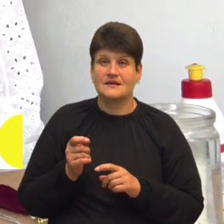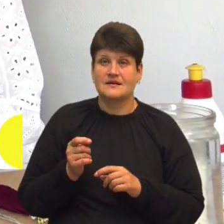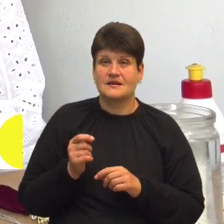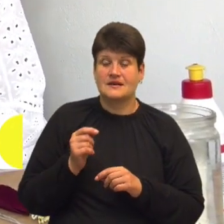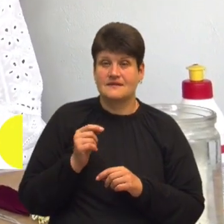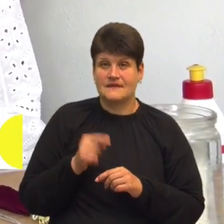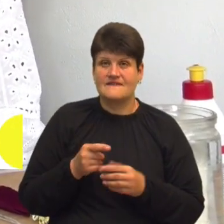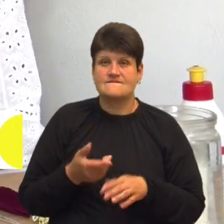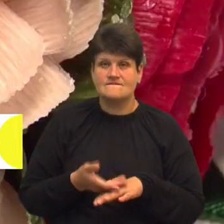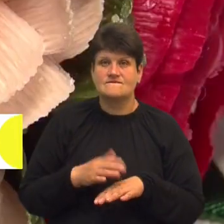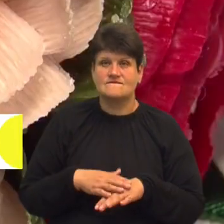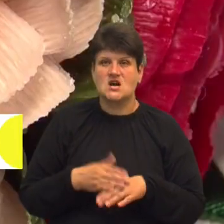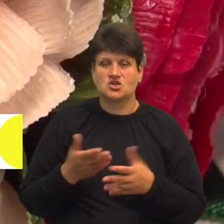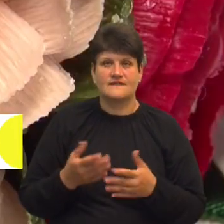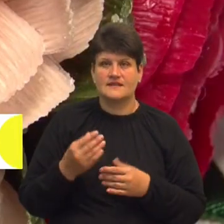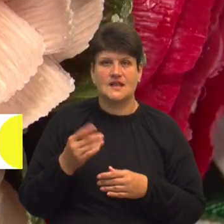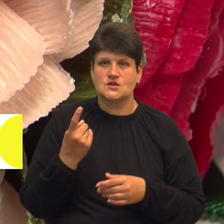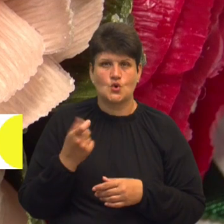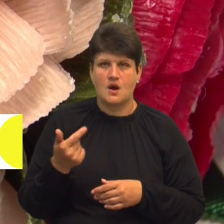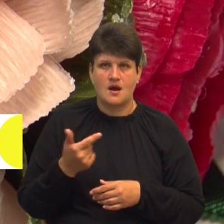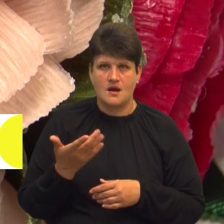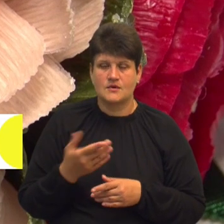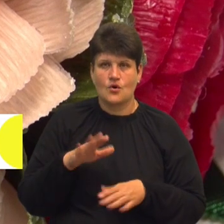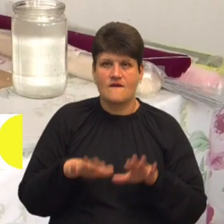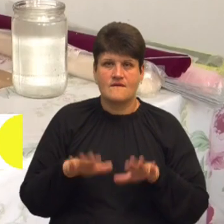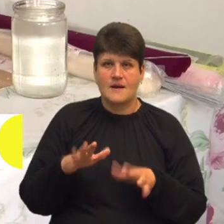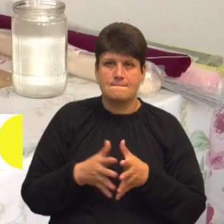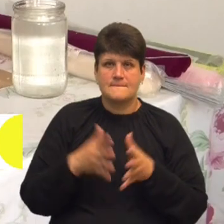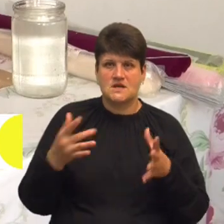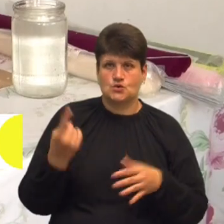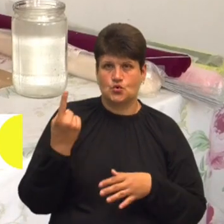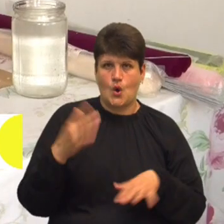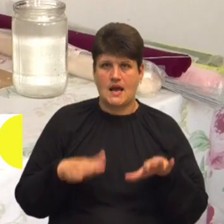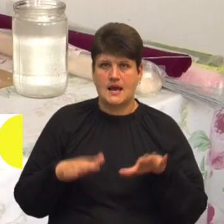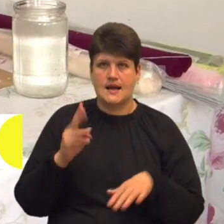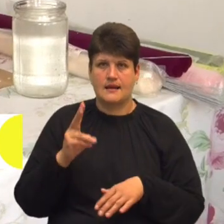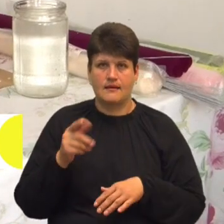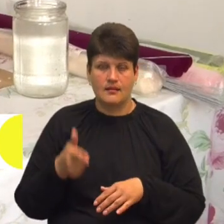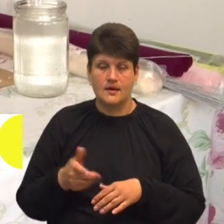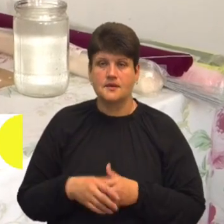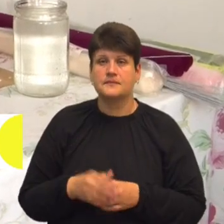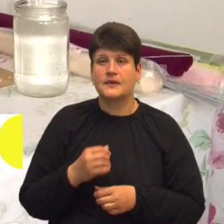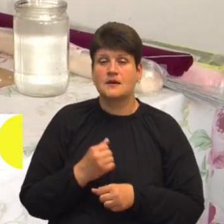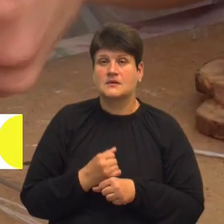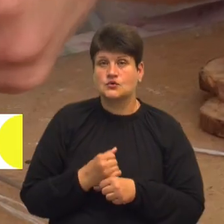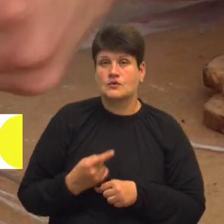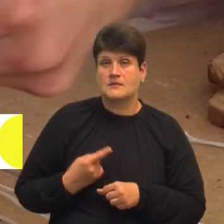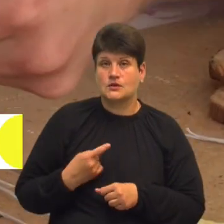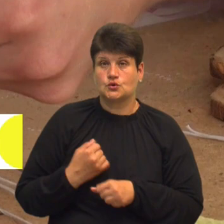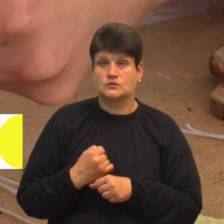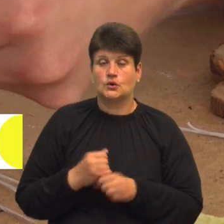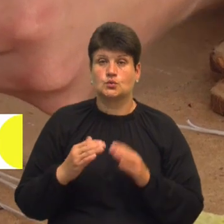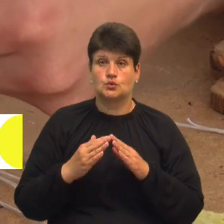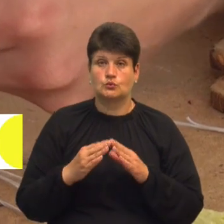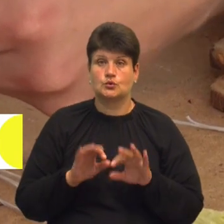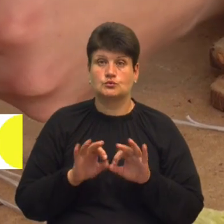важкий. Він не веже 100 грамів, його вага понад кілограм». Працює Віта у майстерні, яку облаштувала вдома. Розповідає,